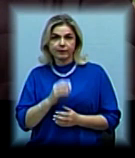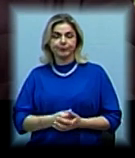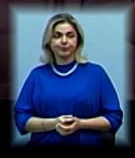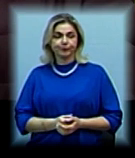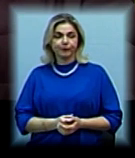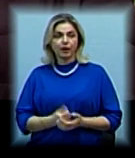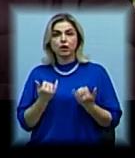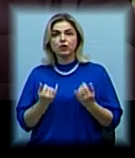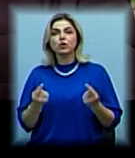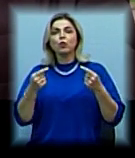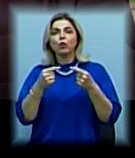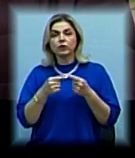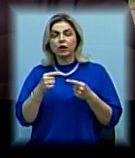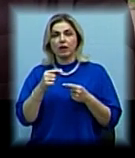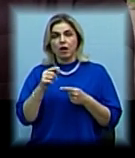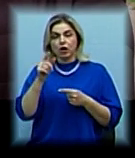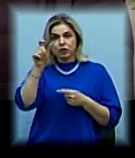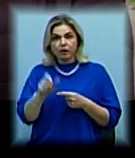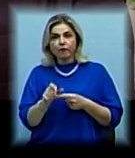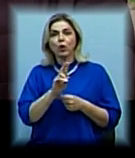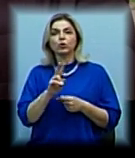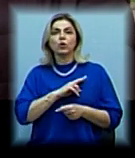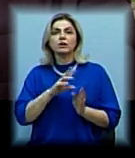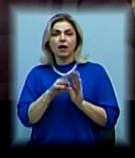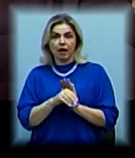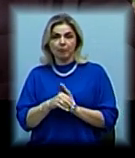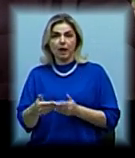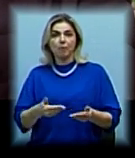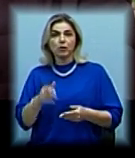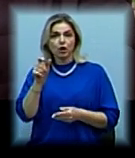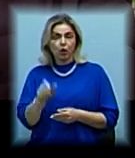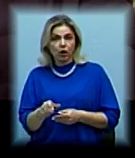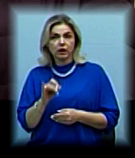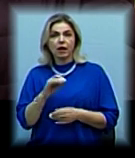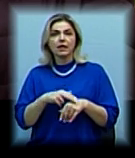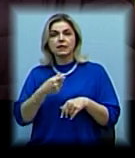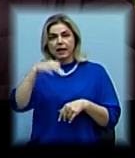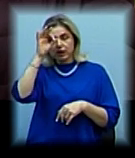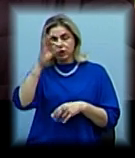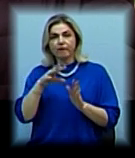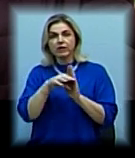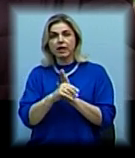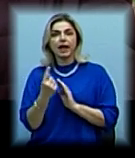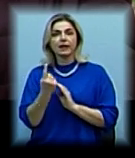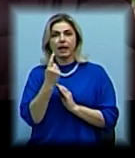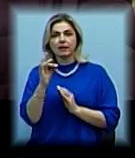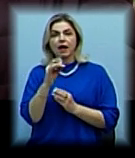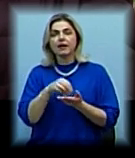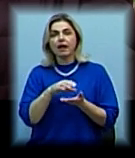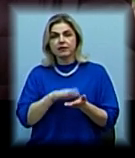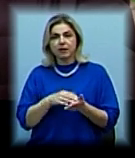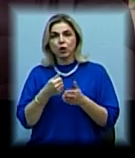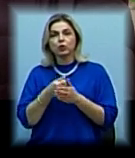Наразі встановлюється особа загиблого чоловіка-пішохода. Слідчим відділенням внесено відомості до Єдиного рієстру досудових